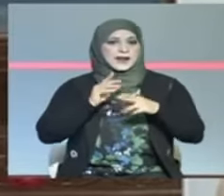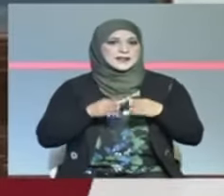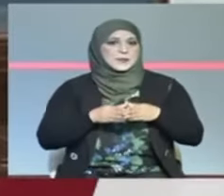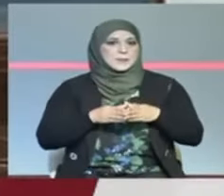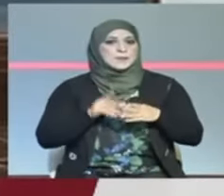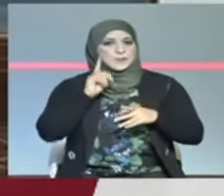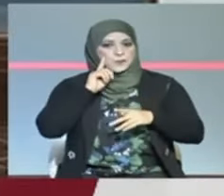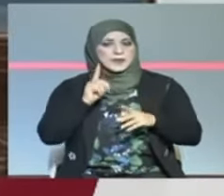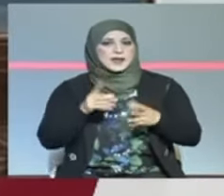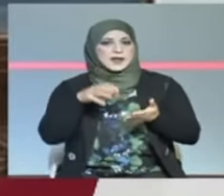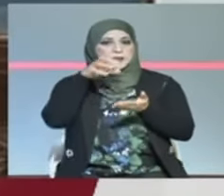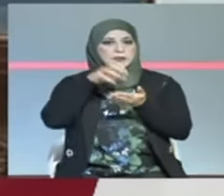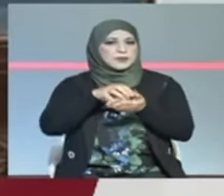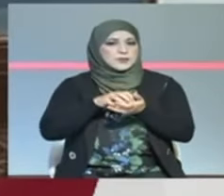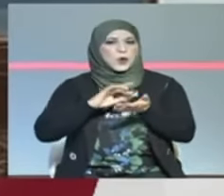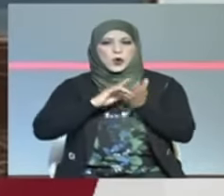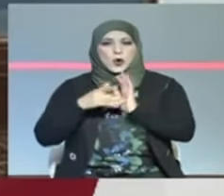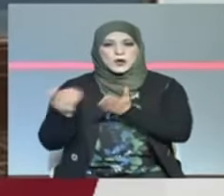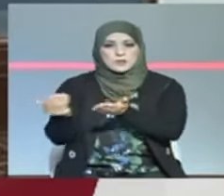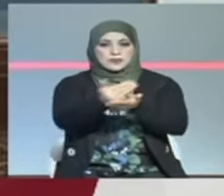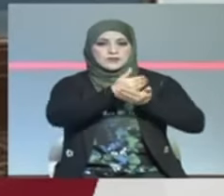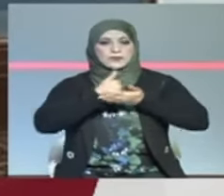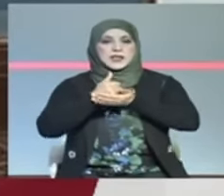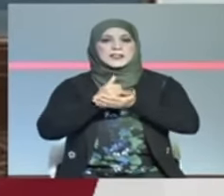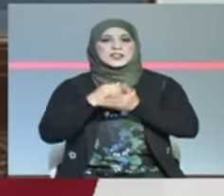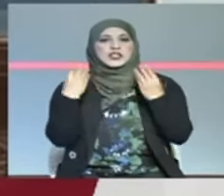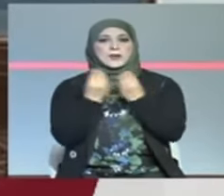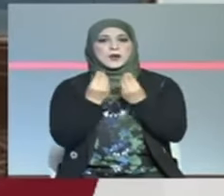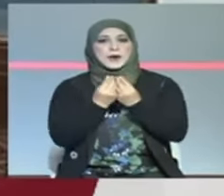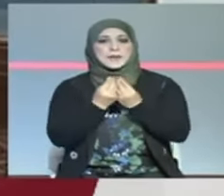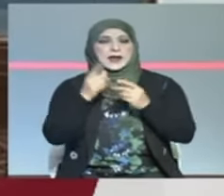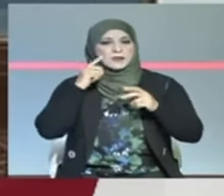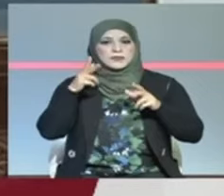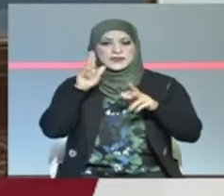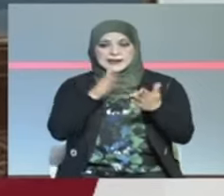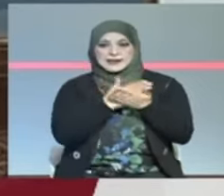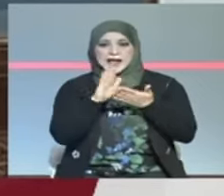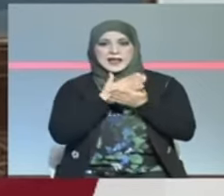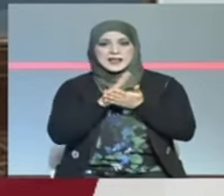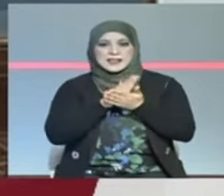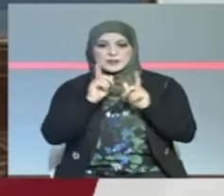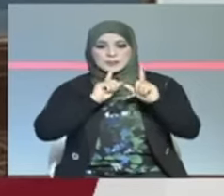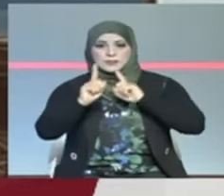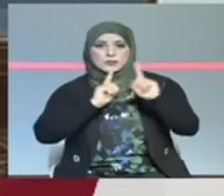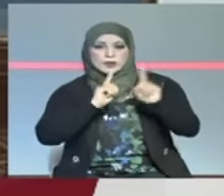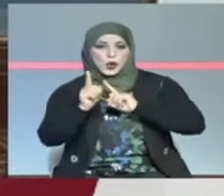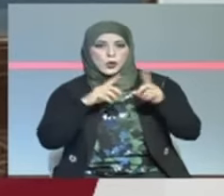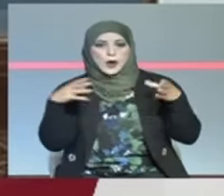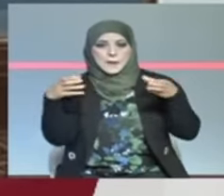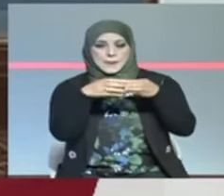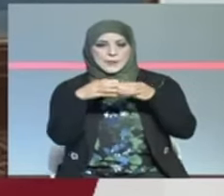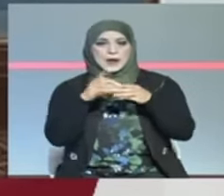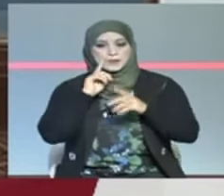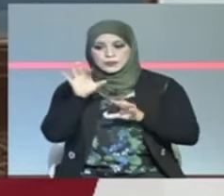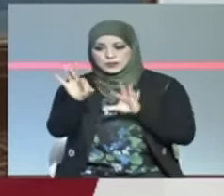الاقتصادين اجتمعوا كونوا منصة حوار خدموا مع بعضهم هم اللي اختاروا